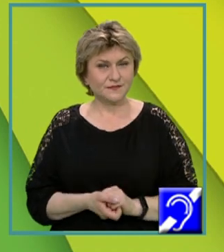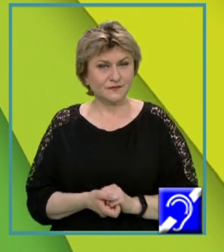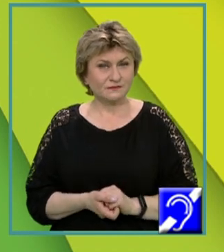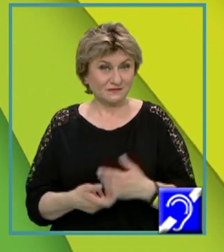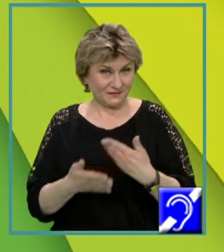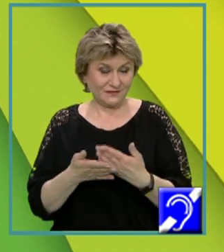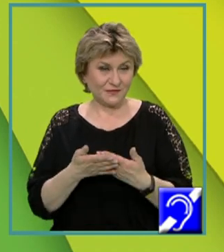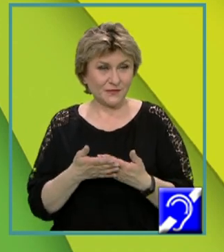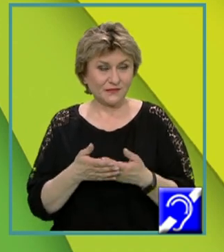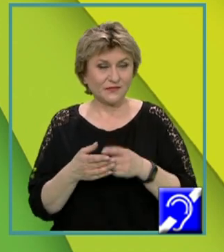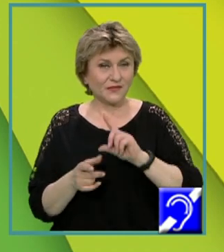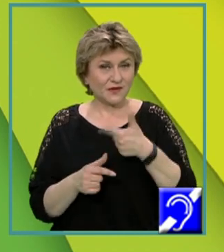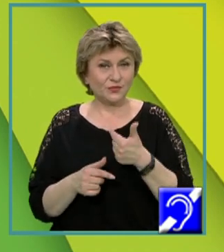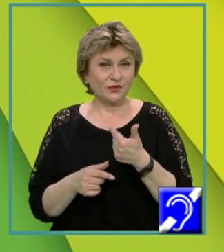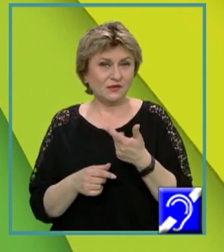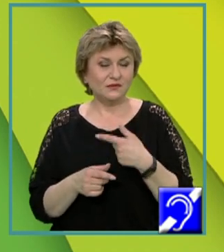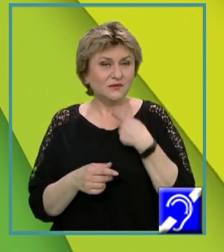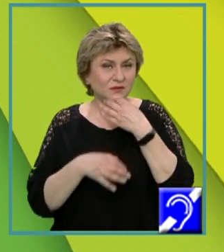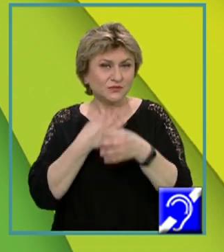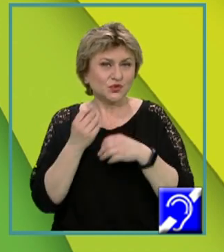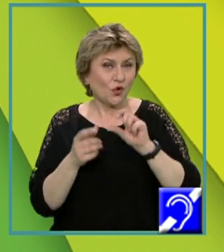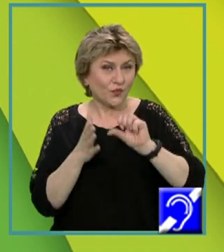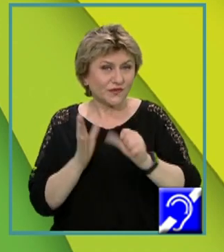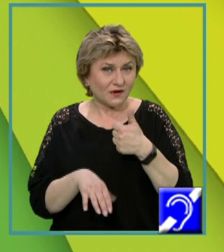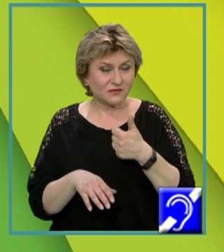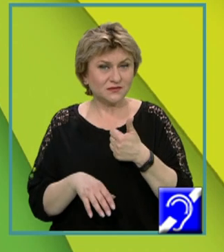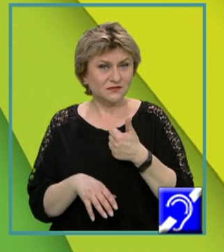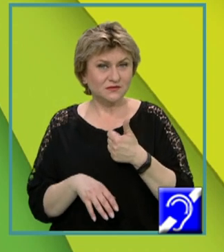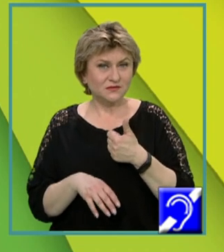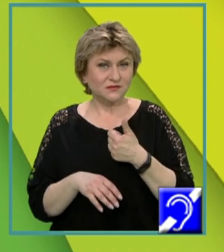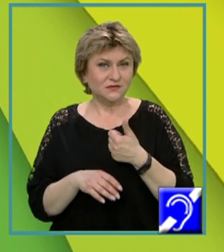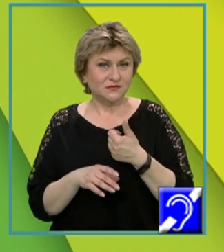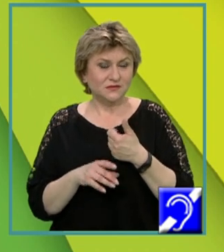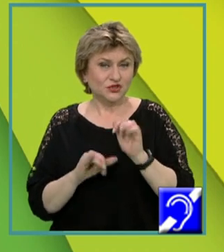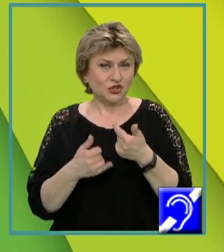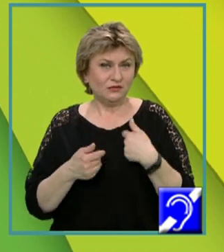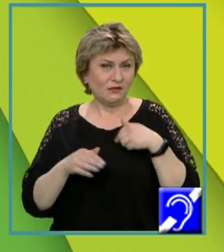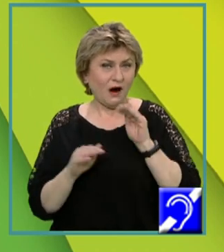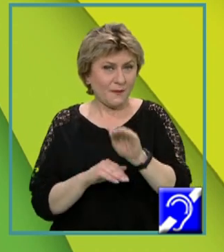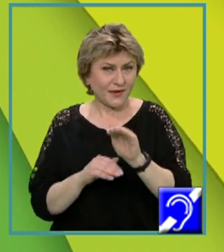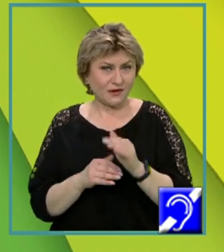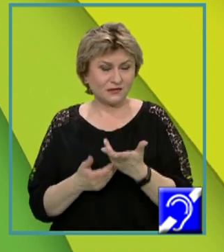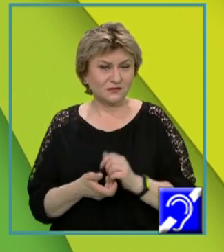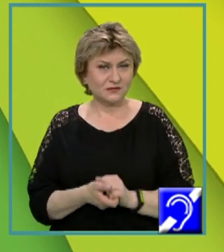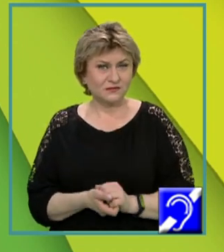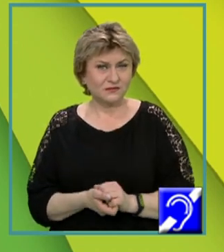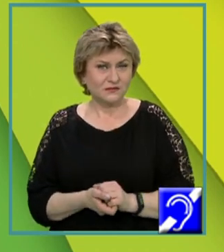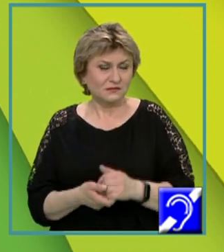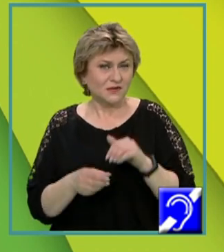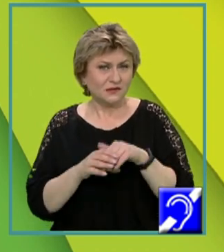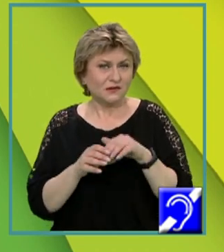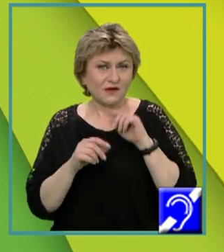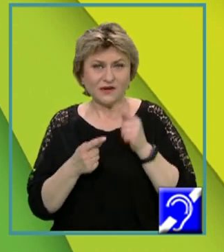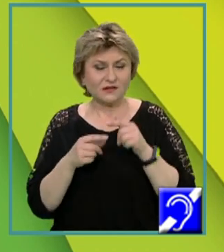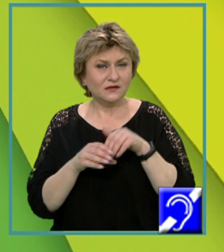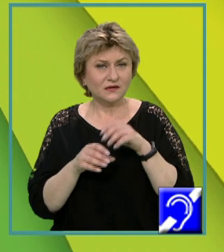Acestea trebuie definite o singură dată, putând fi apoi apelate, lansate în execuție, în